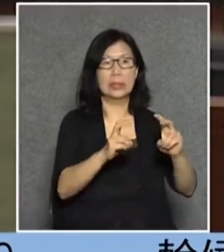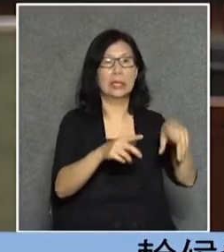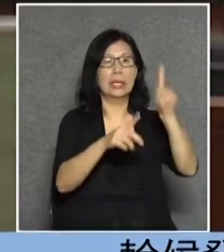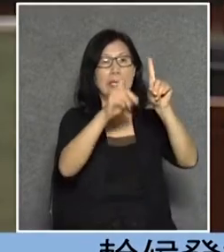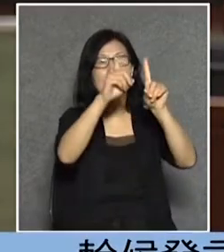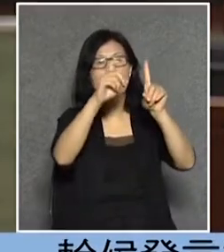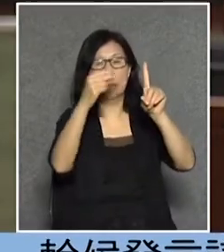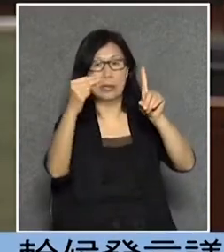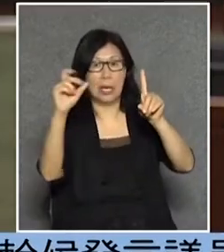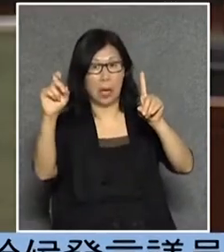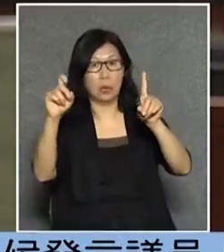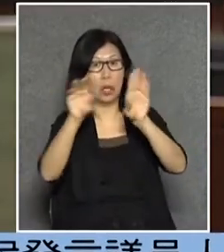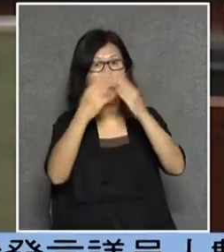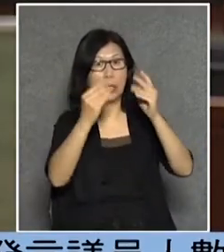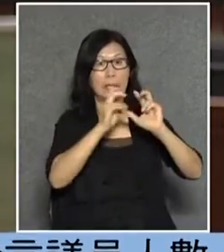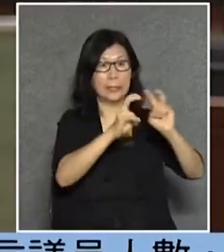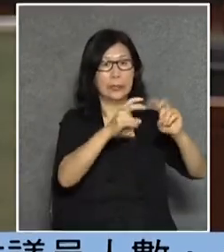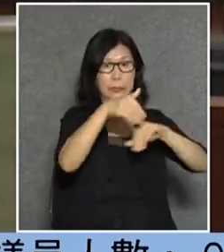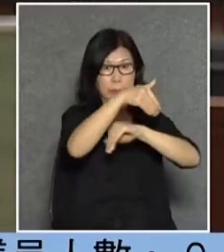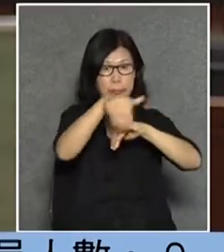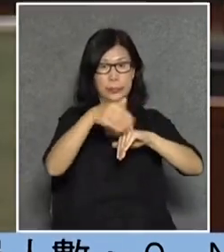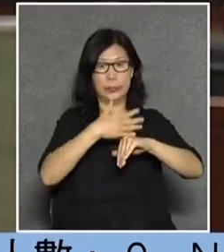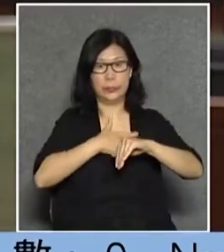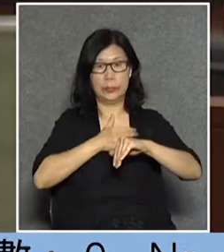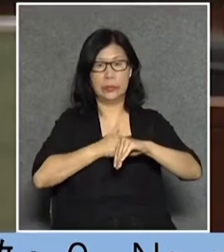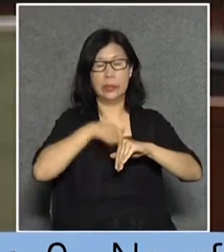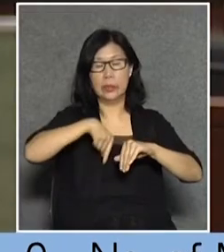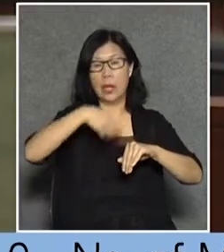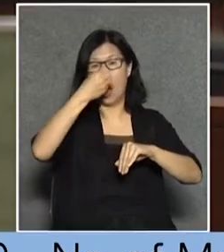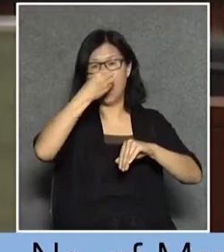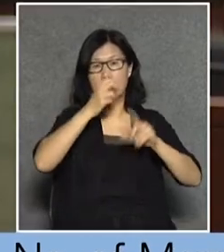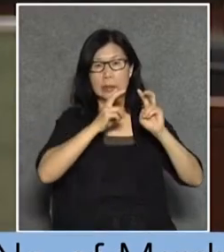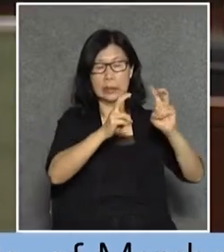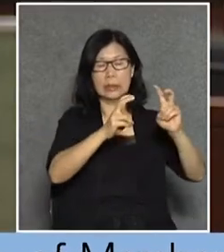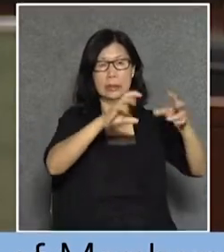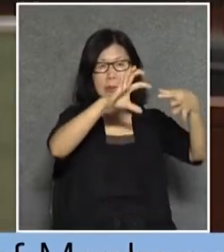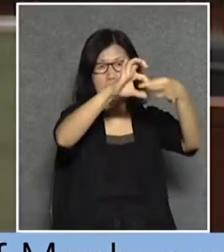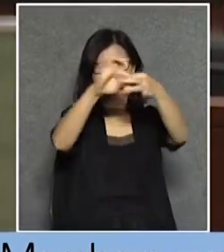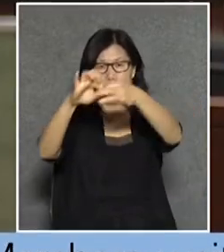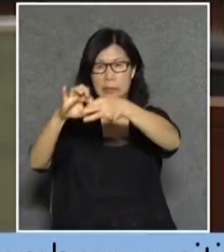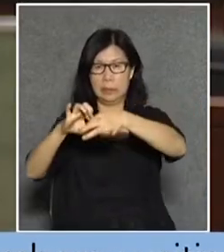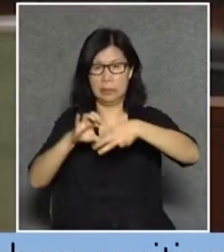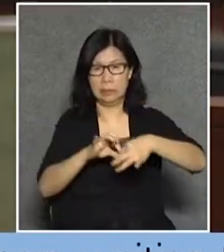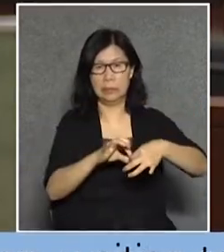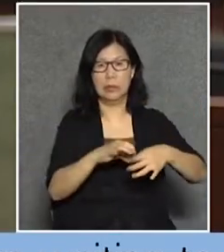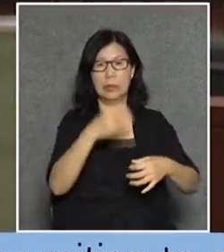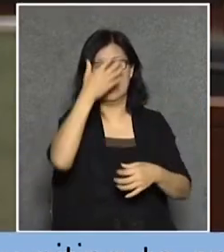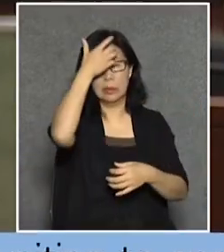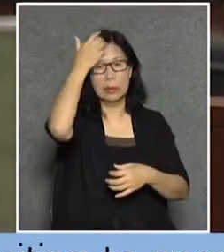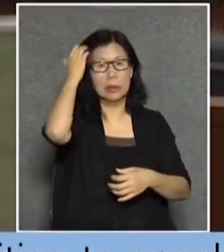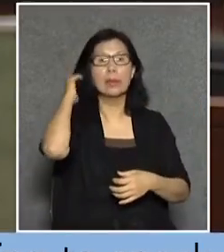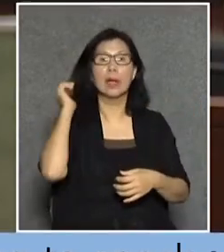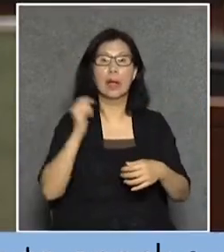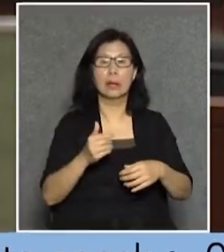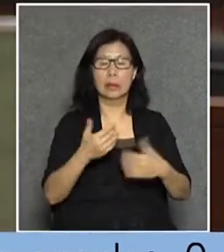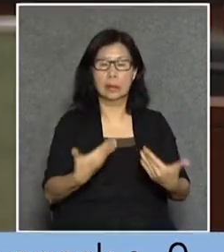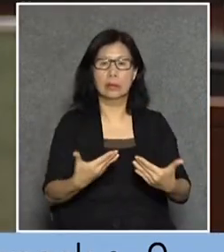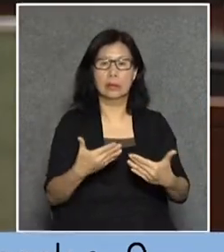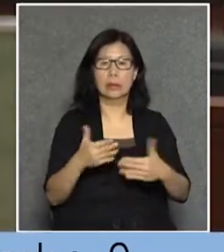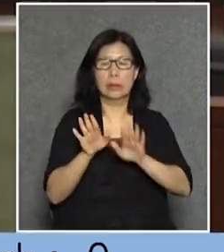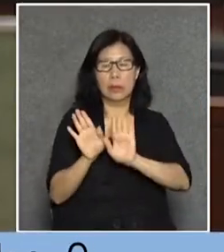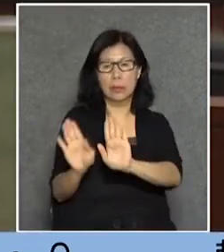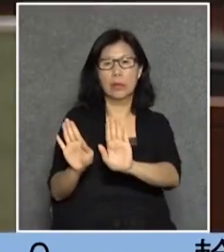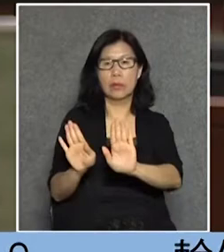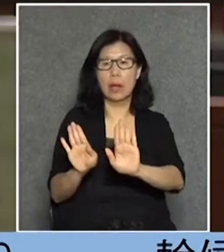年的時候我們已經有過這樣的計劃就是我們香港用鐵路來搏其實我們已經在限制巴士的生